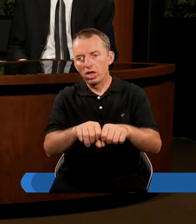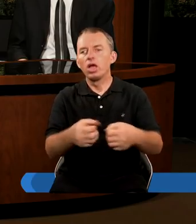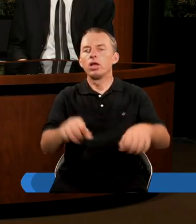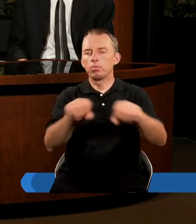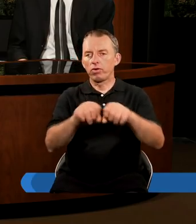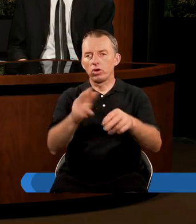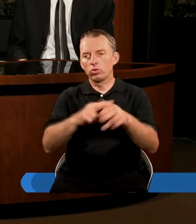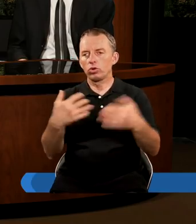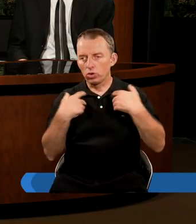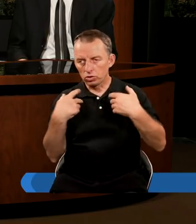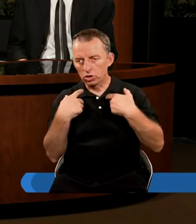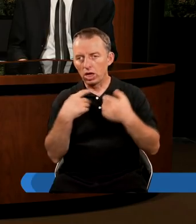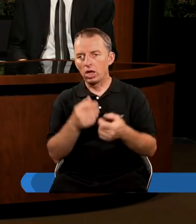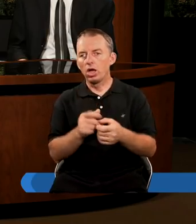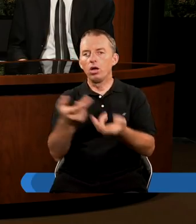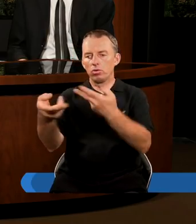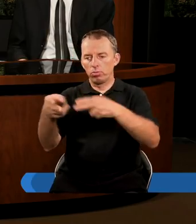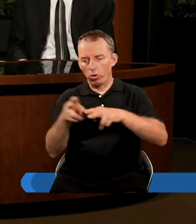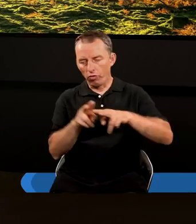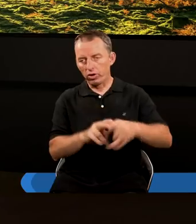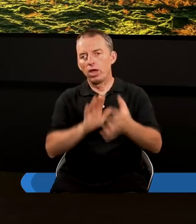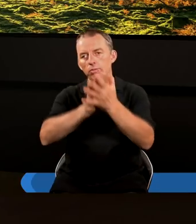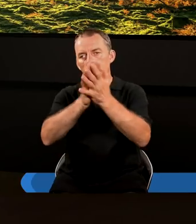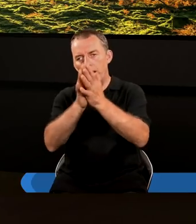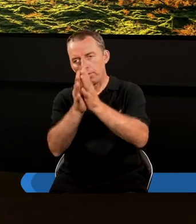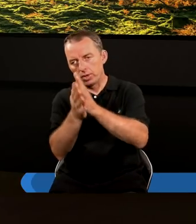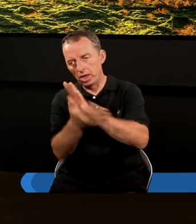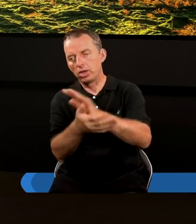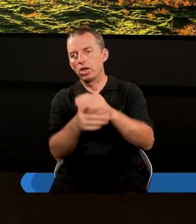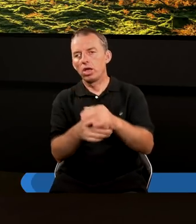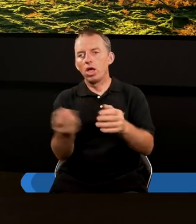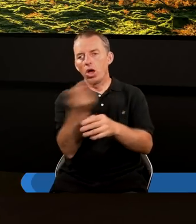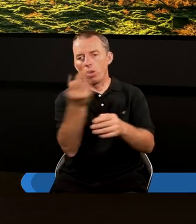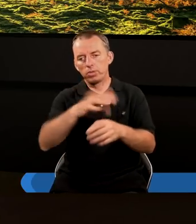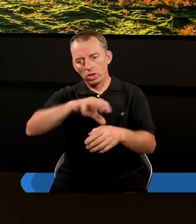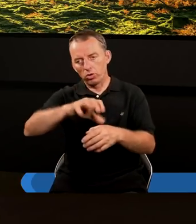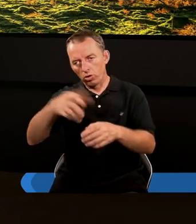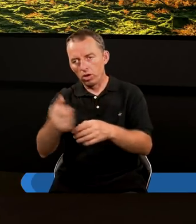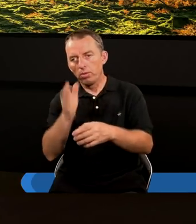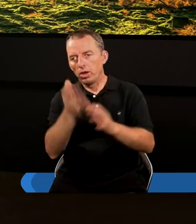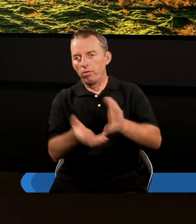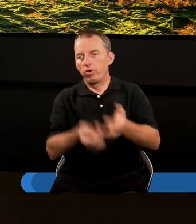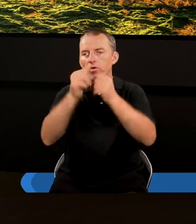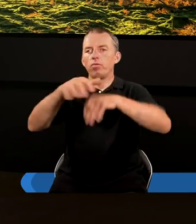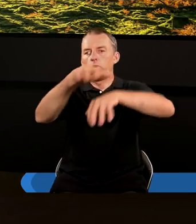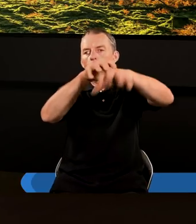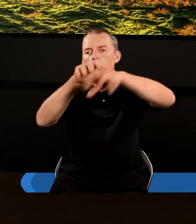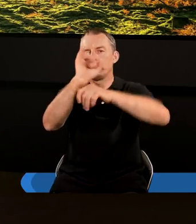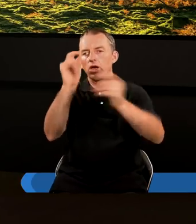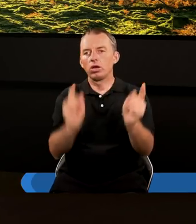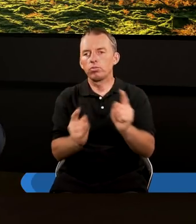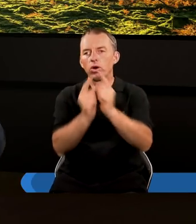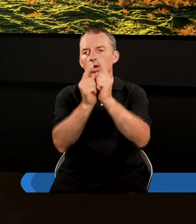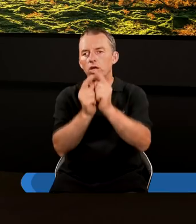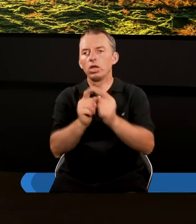Sprawiedliwych, którzy dożyją tego powrotu, przemieni. I obie te grupy będą porwane w obłokach na Jego